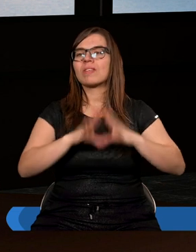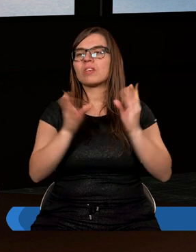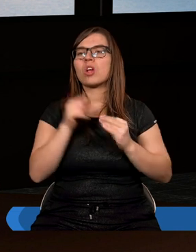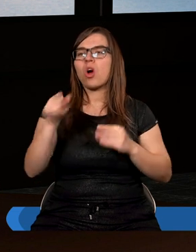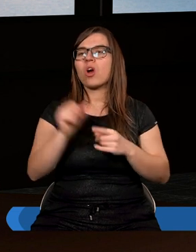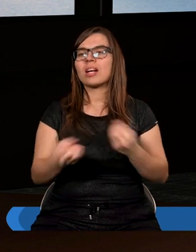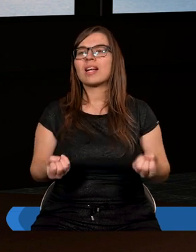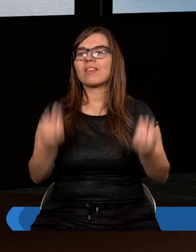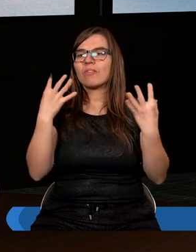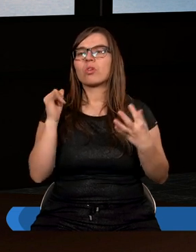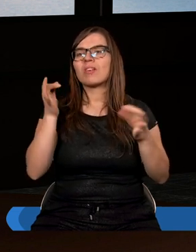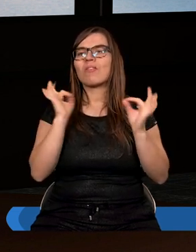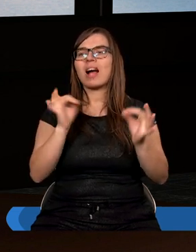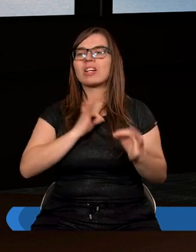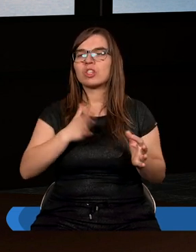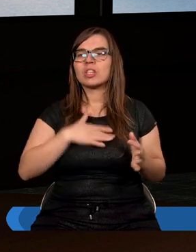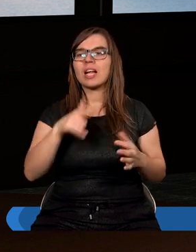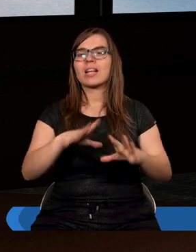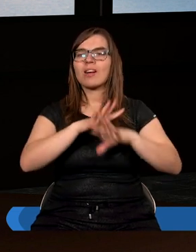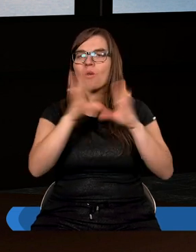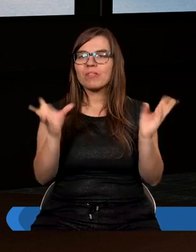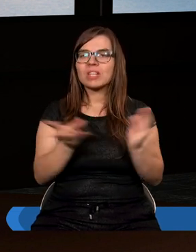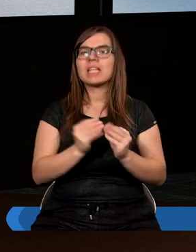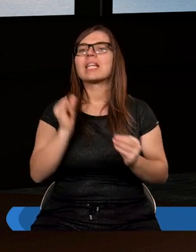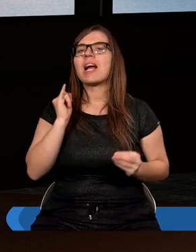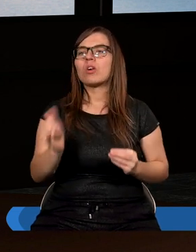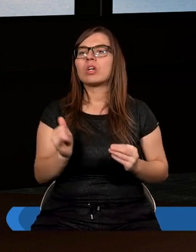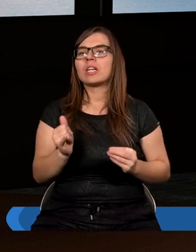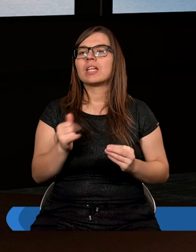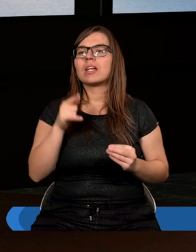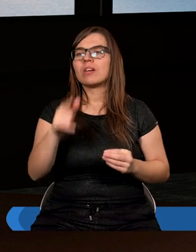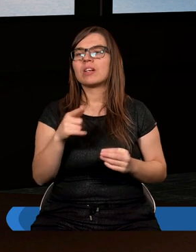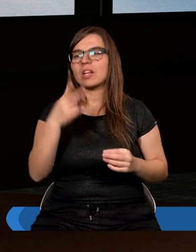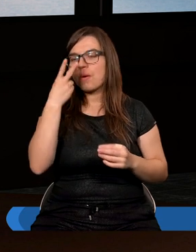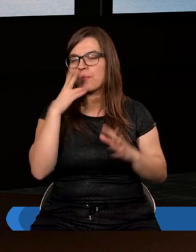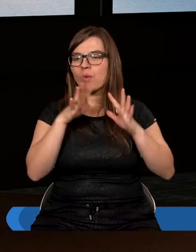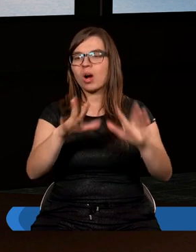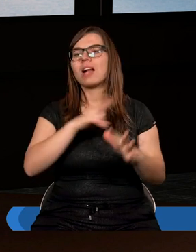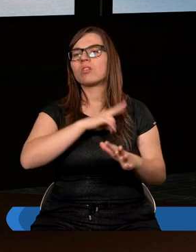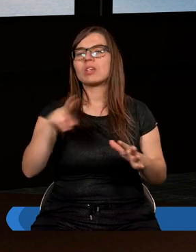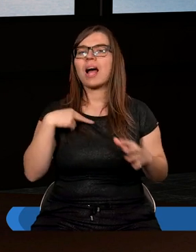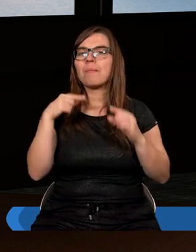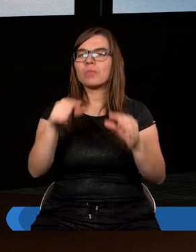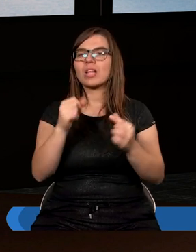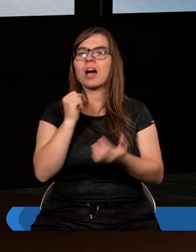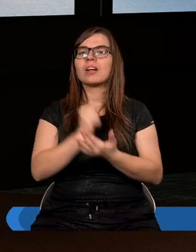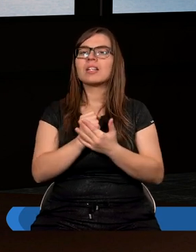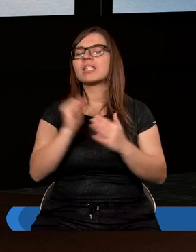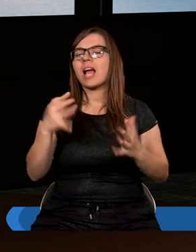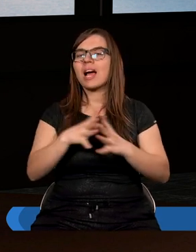On jest stwórcą, on jest właścicielem tego wszystkiego, co nas otacza. I ten tekst pokazuje nam, jak